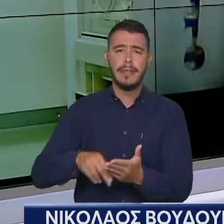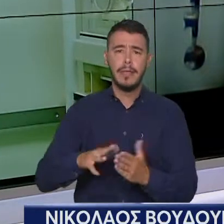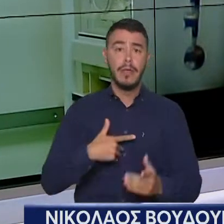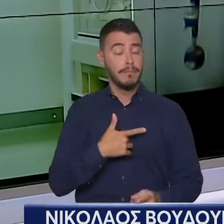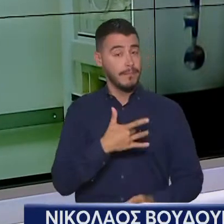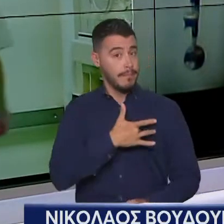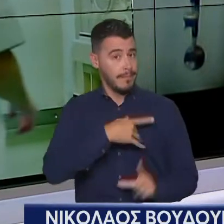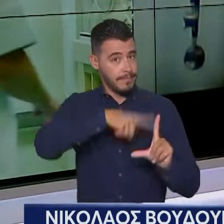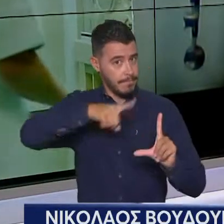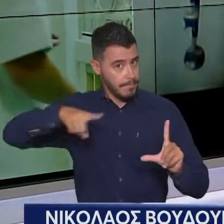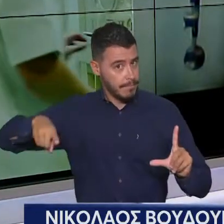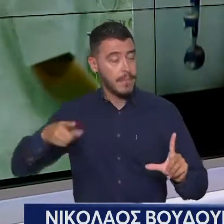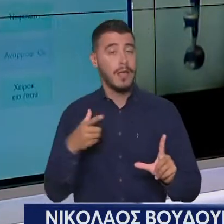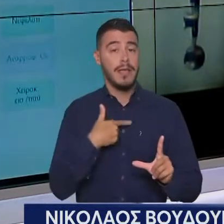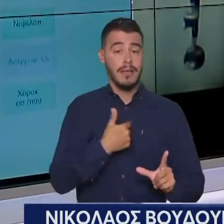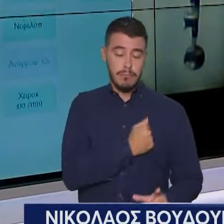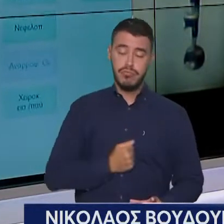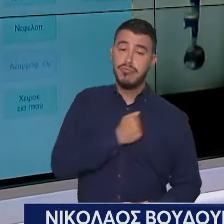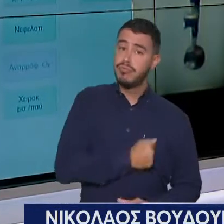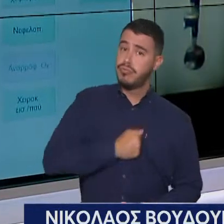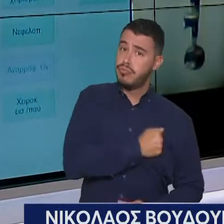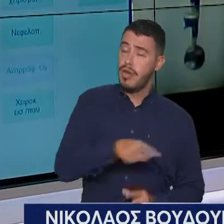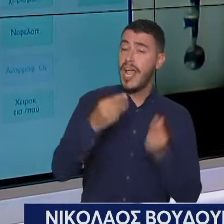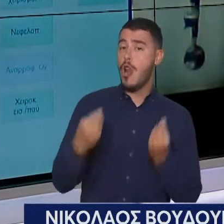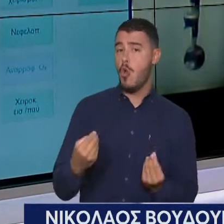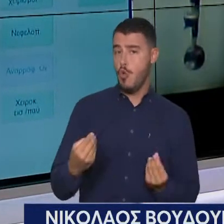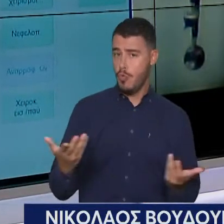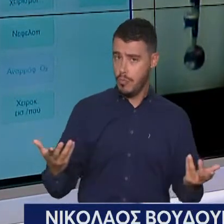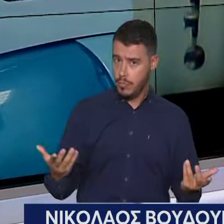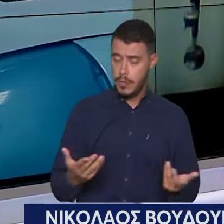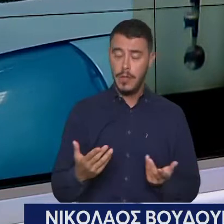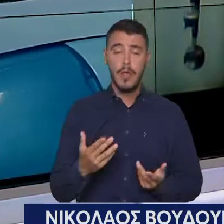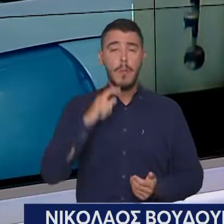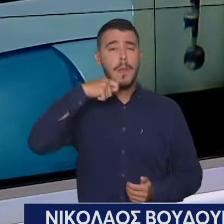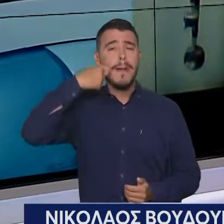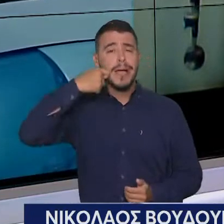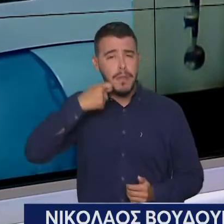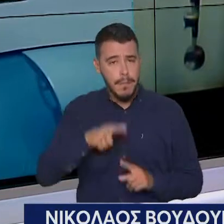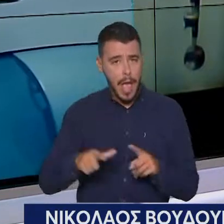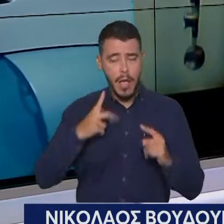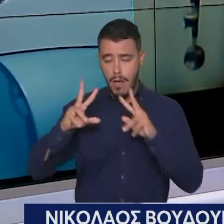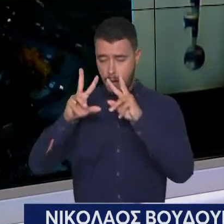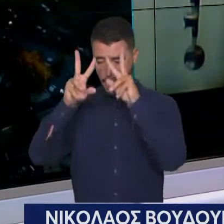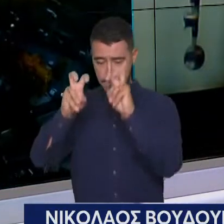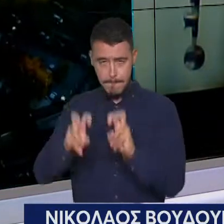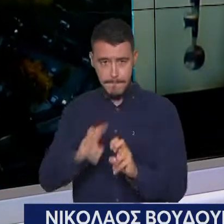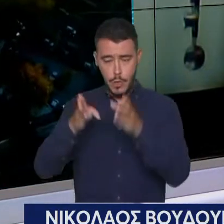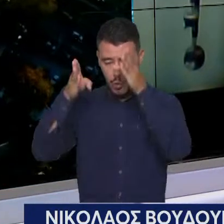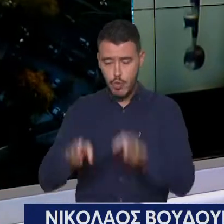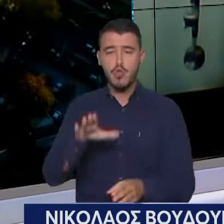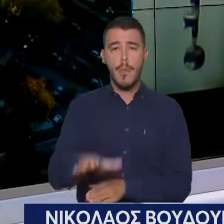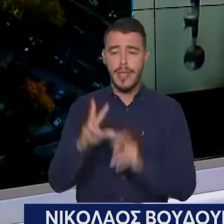καρδιάς. Αν λοιπόν μια οικογένεια κάνει αυτά, δηλαδή κάνει αυτό το κύκλο των αματολογικών, κάνει αυτό το καρδιογράφημα,